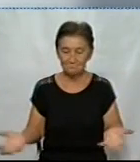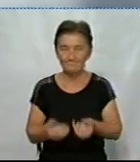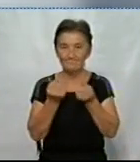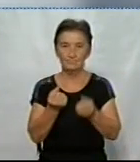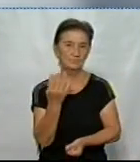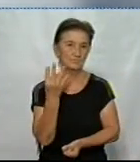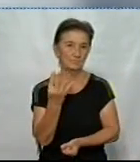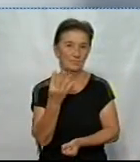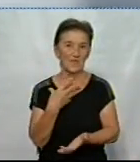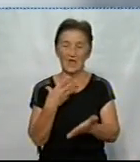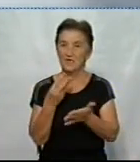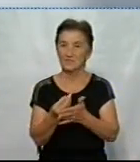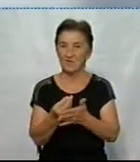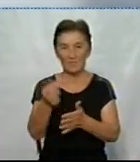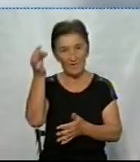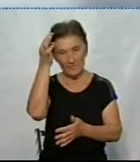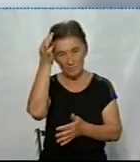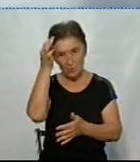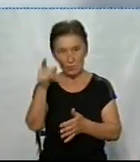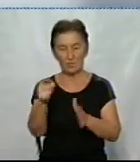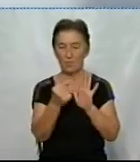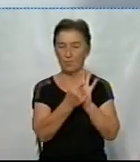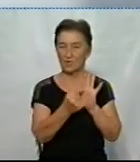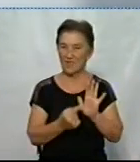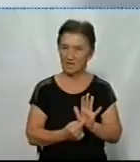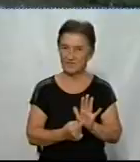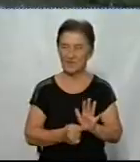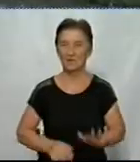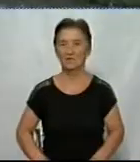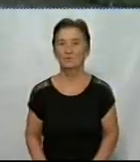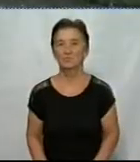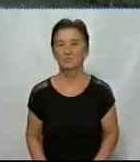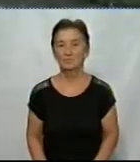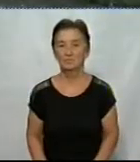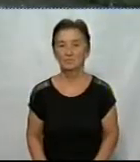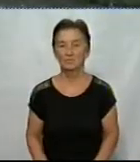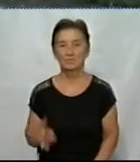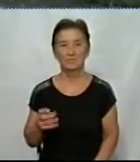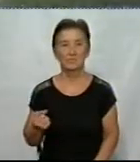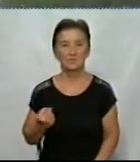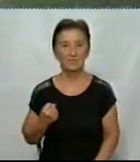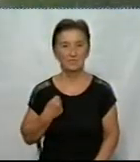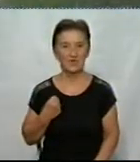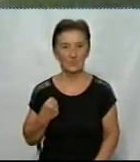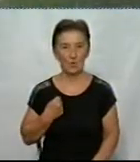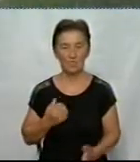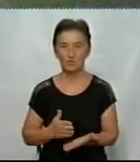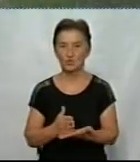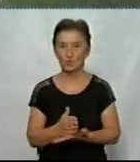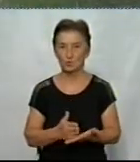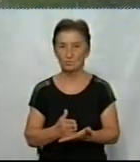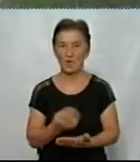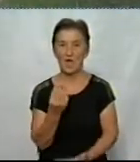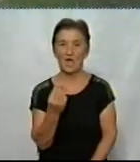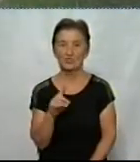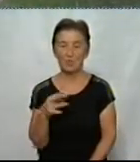Своїми спогадами Юрій Шаповалов поділився з Ольгою Склярук. На військову службу до 3-го полку спецпризначення Юрій